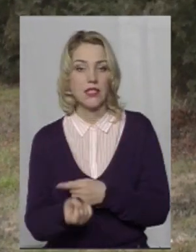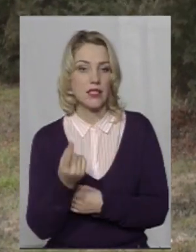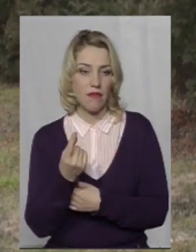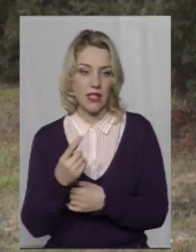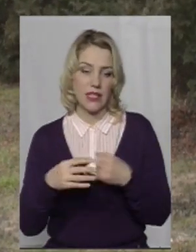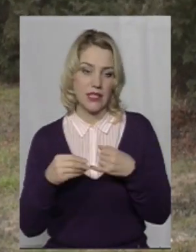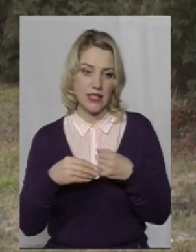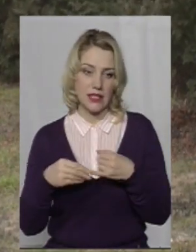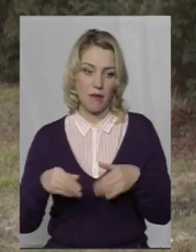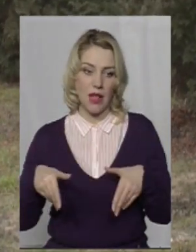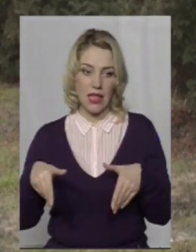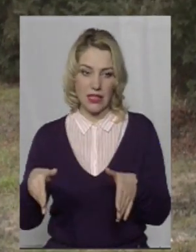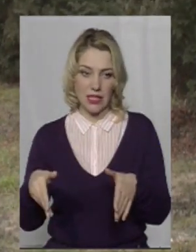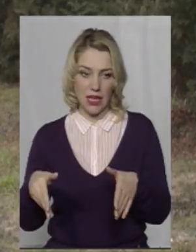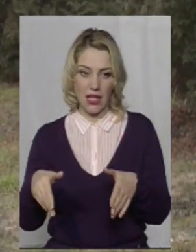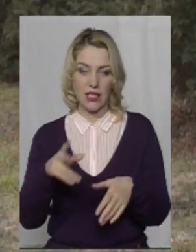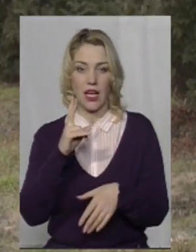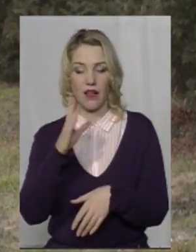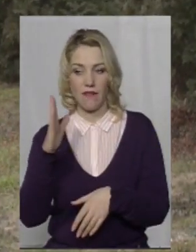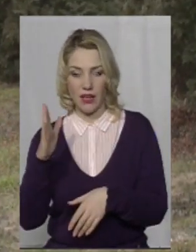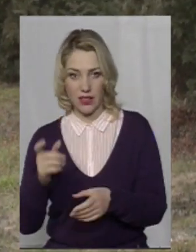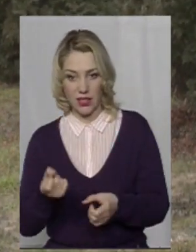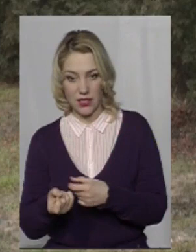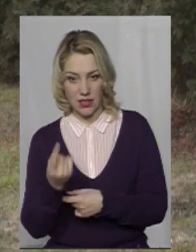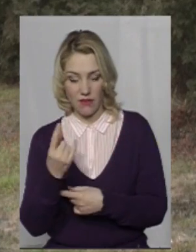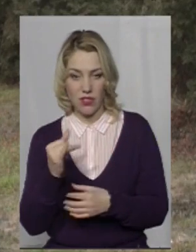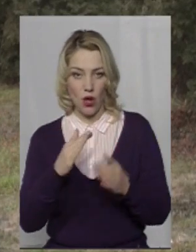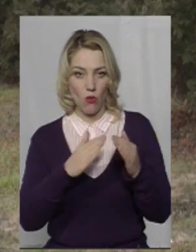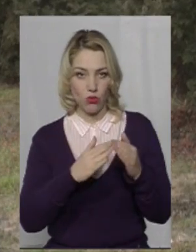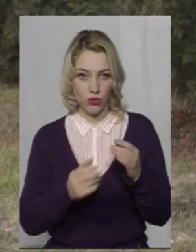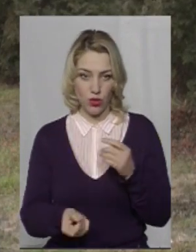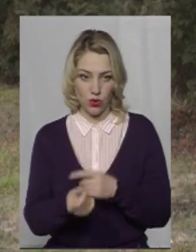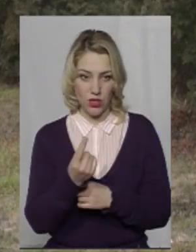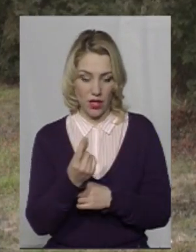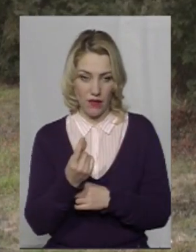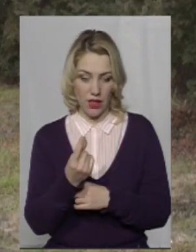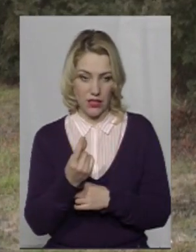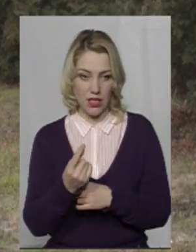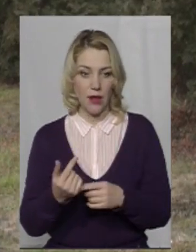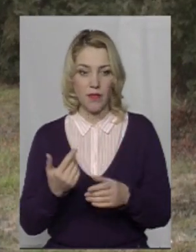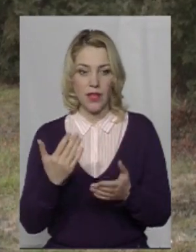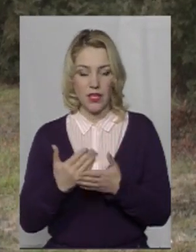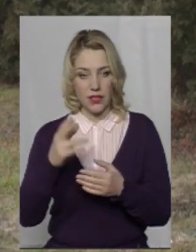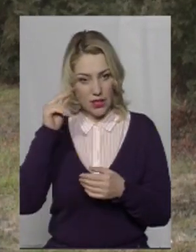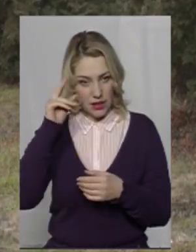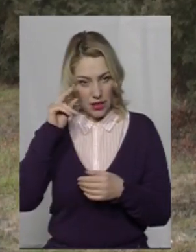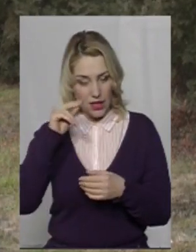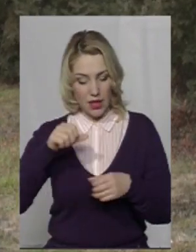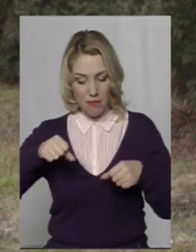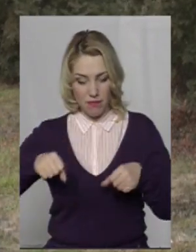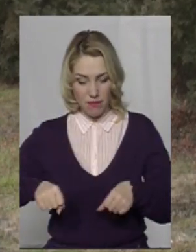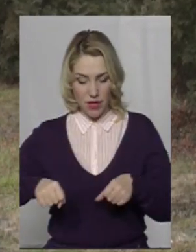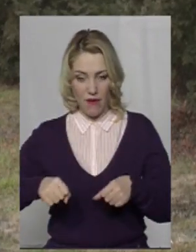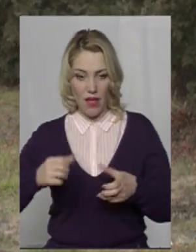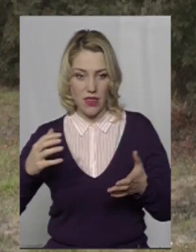земельна ділянка, якщо я не помиляюся, квартира з'явилась і будинок, дата права набуття на які